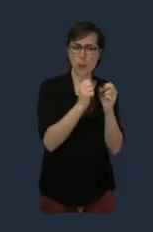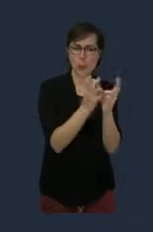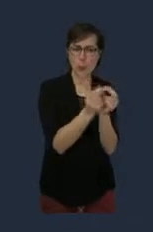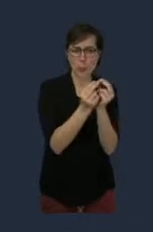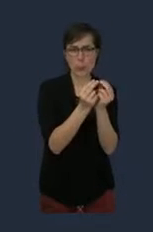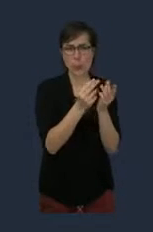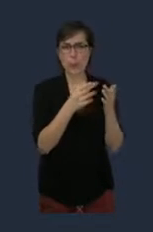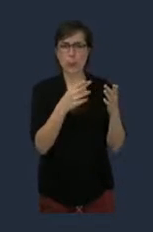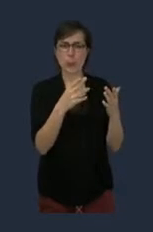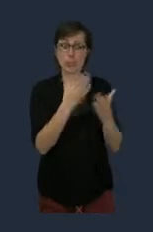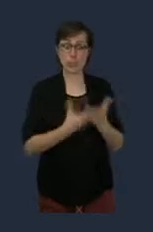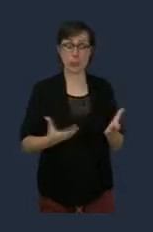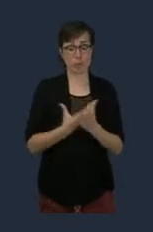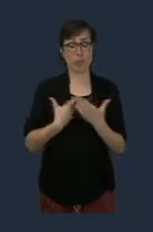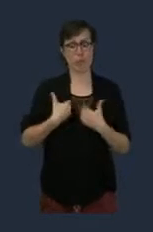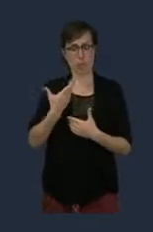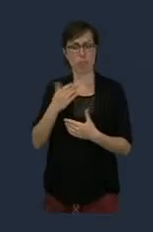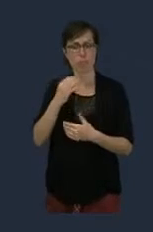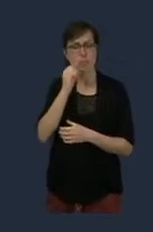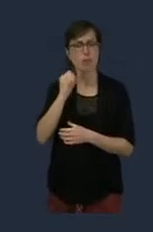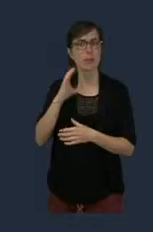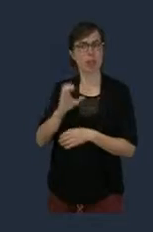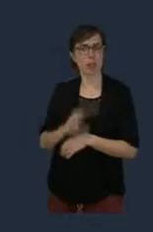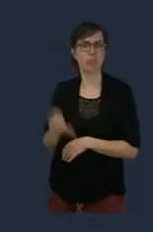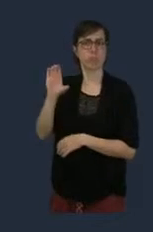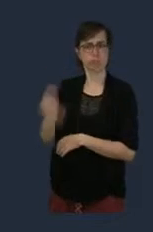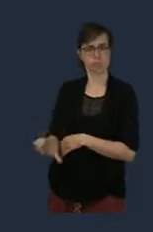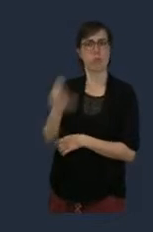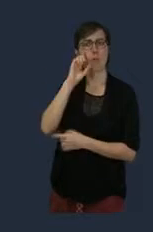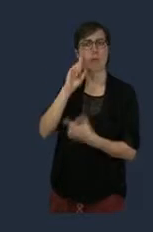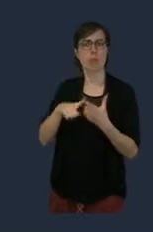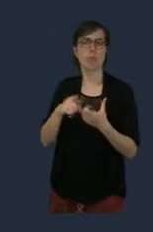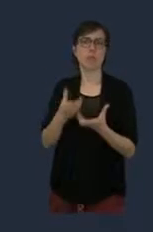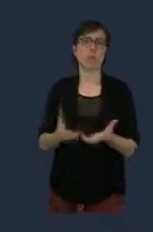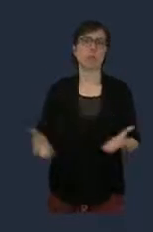entrée au capital s'inscrit dans une politique régionale plus globale.